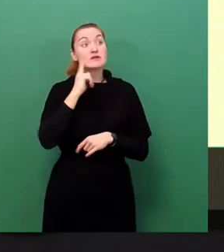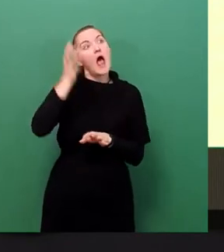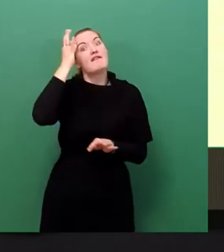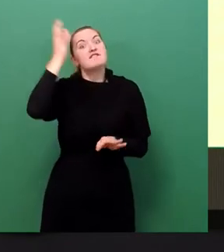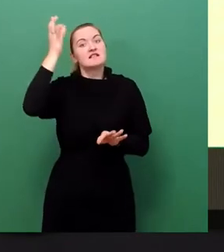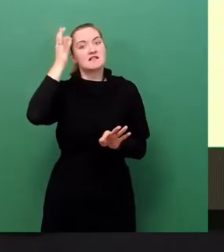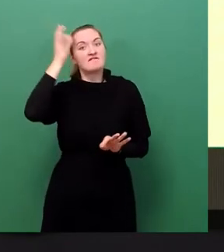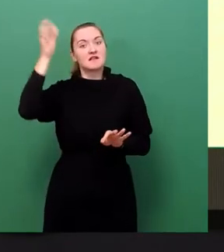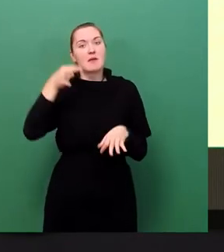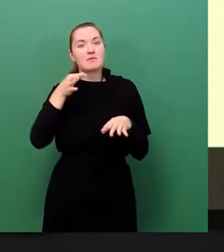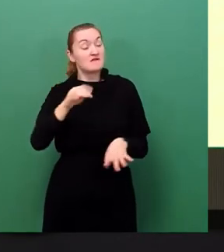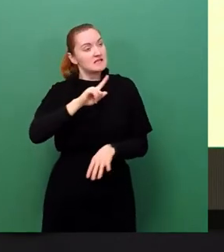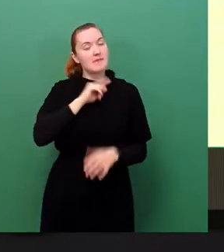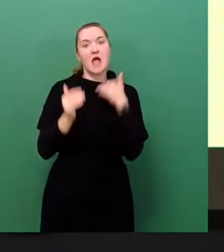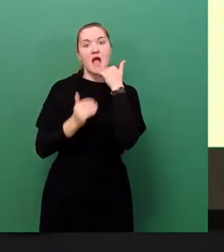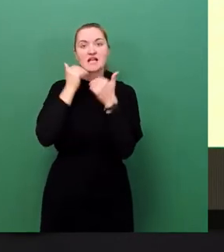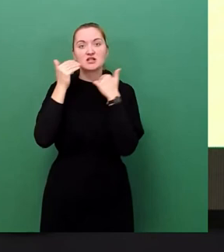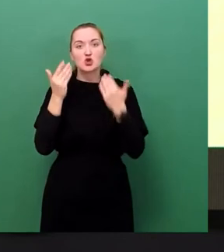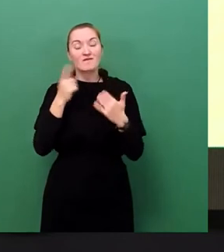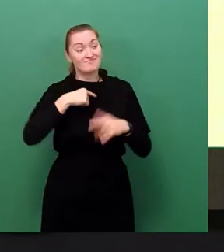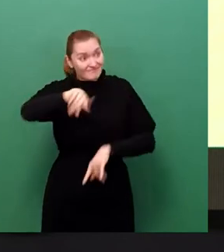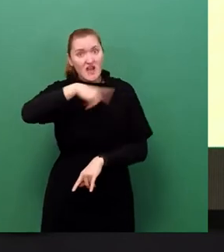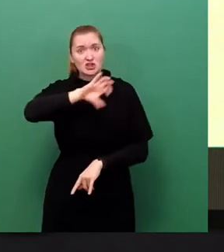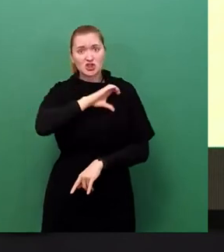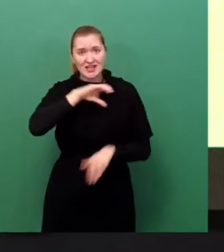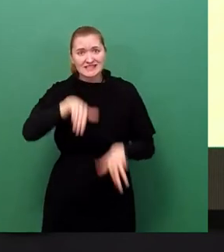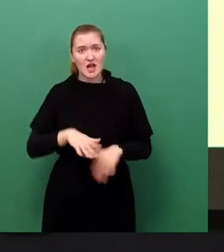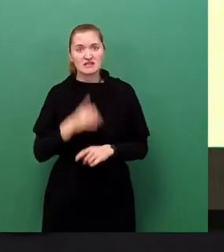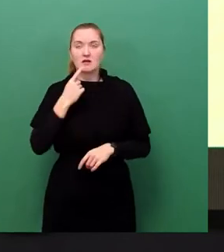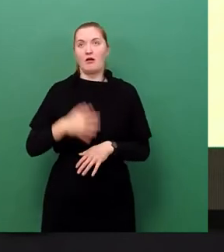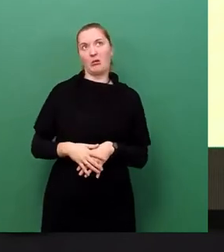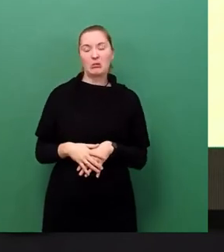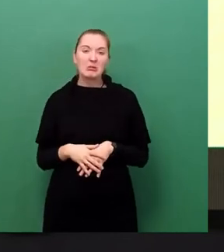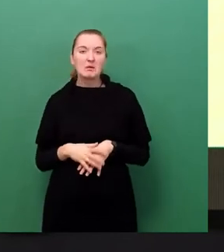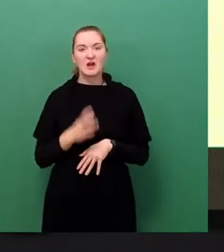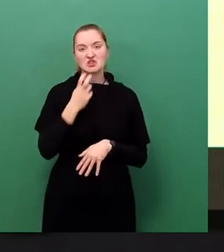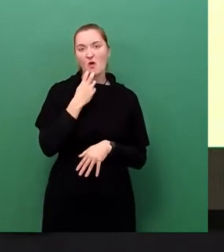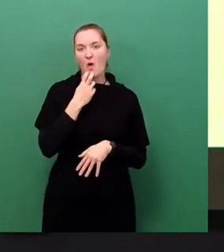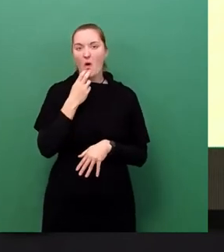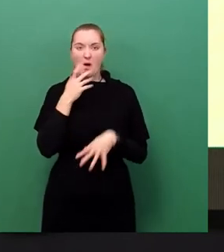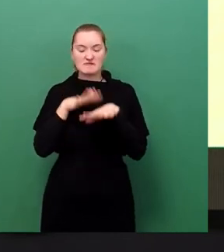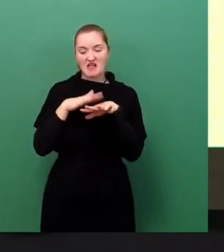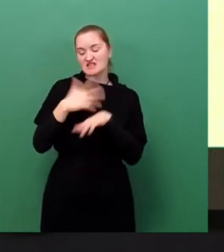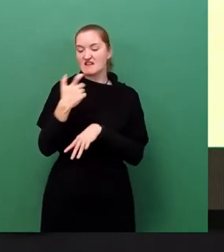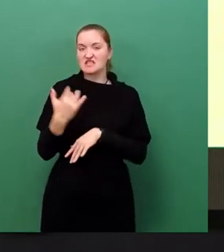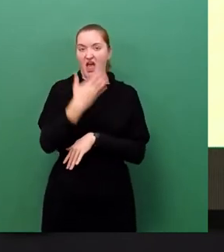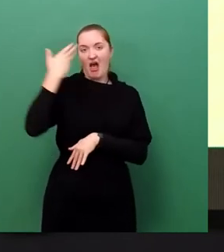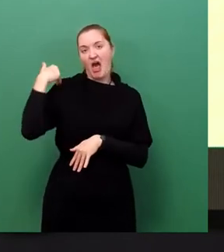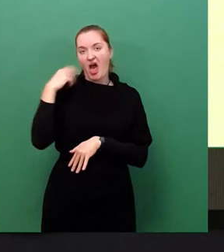sobald wir jetzt hier irgendwie die Chance haben, wir brauchen einen Strommix von vor 20 Jahren. Das kann doch wohl nicht wahr sein.